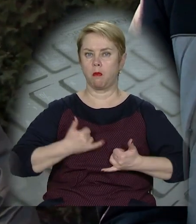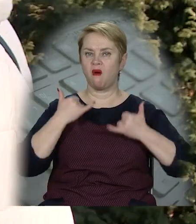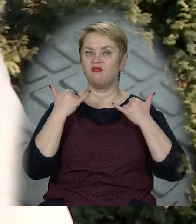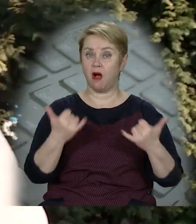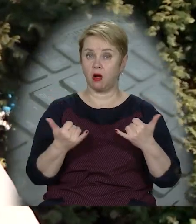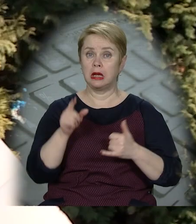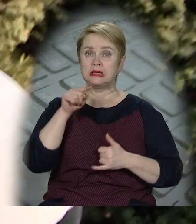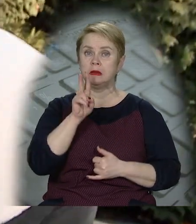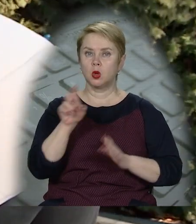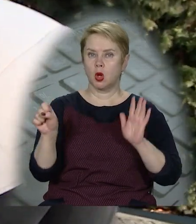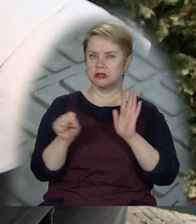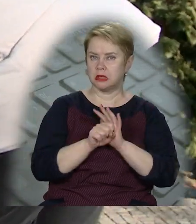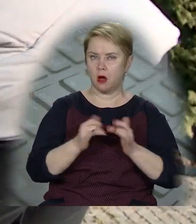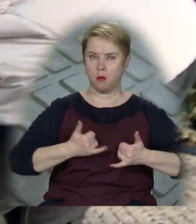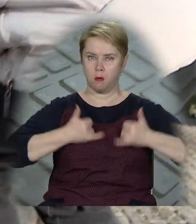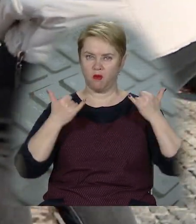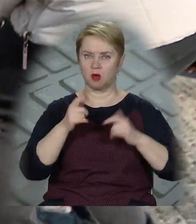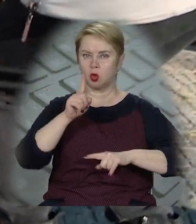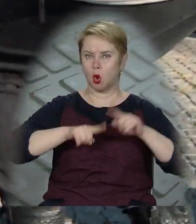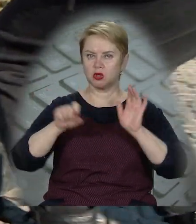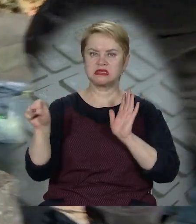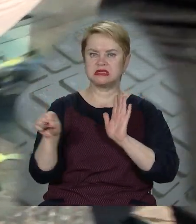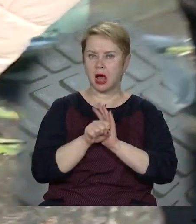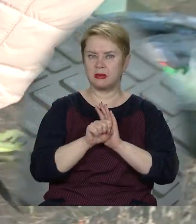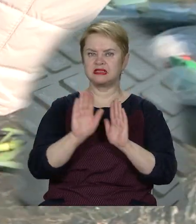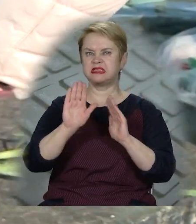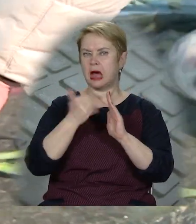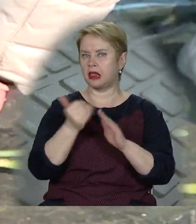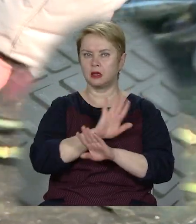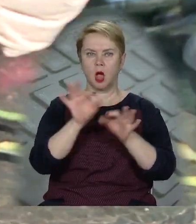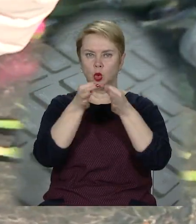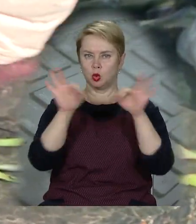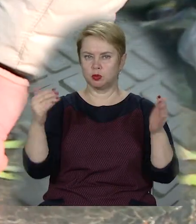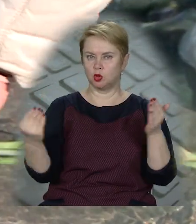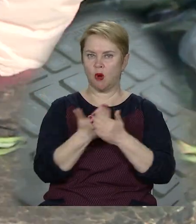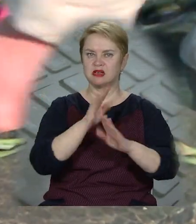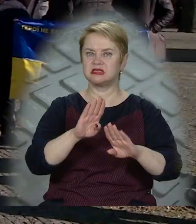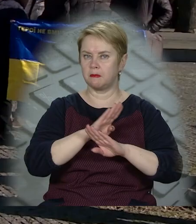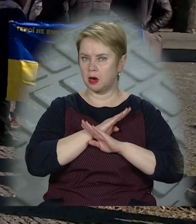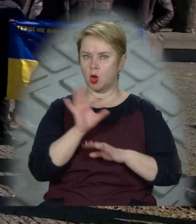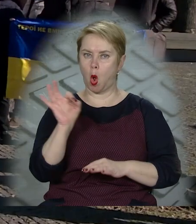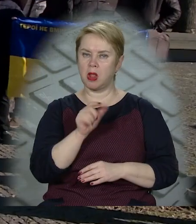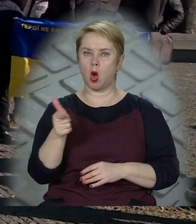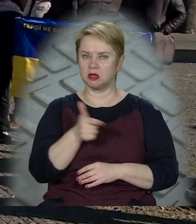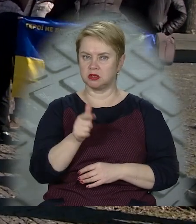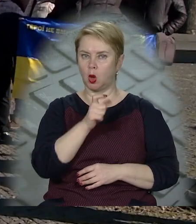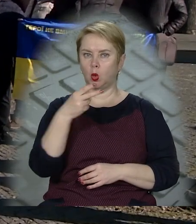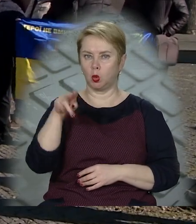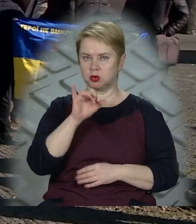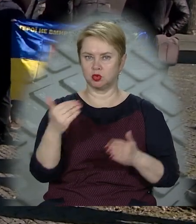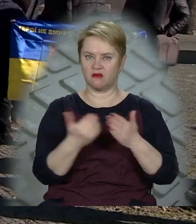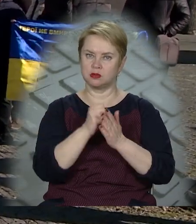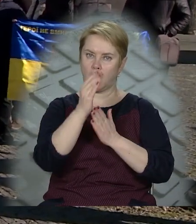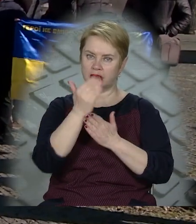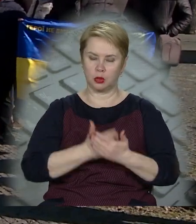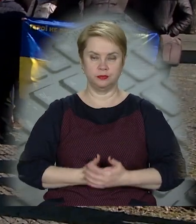Тим, хто загинув – повага. Але родичі загиблих закликають не допустити нових смертей. Олена Городецька, Олег Одринський,